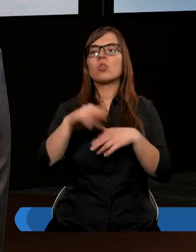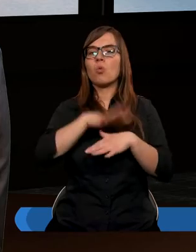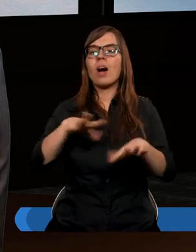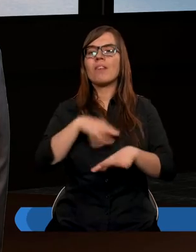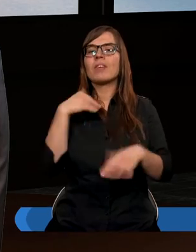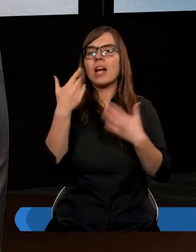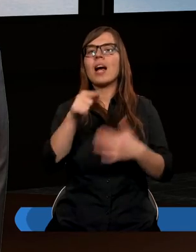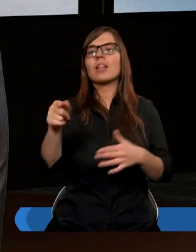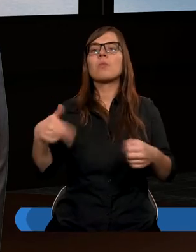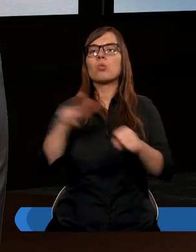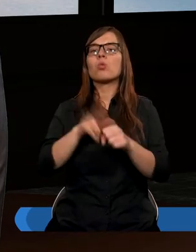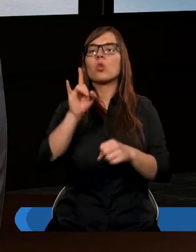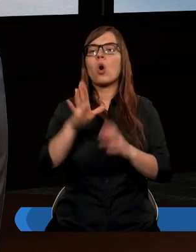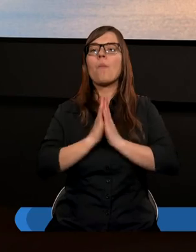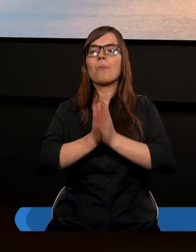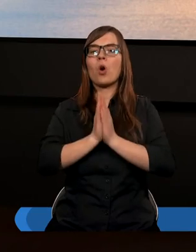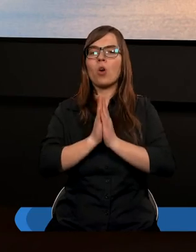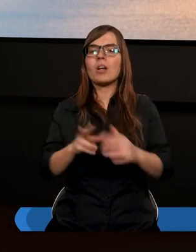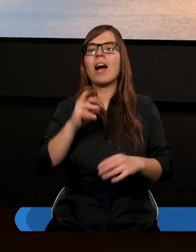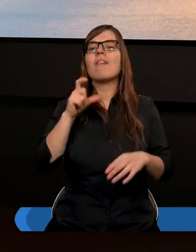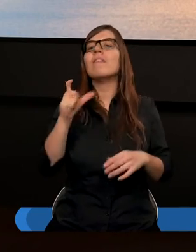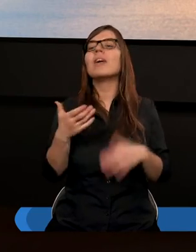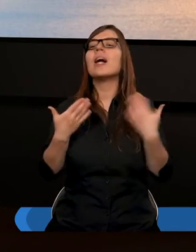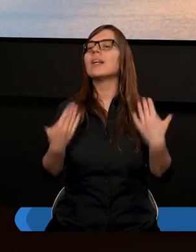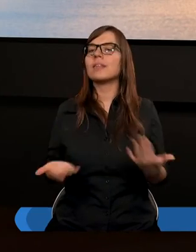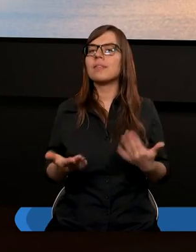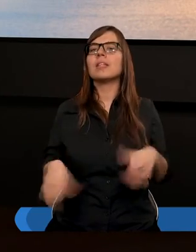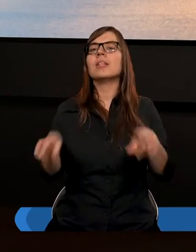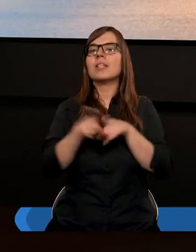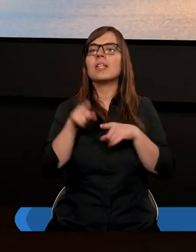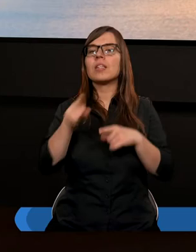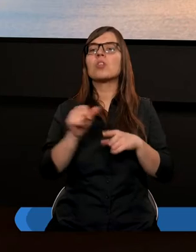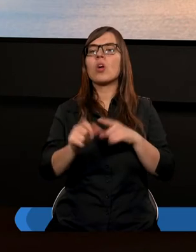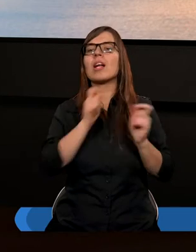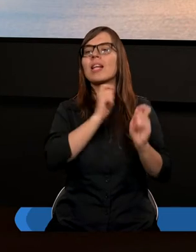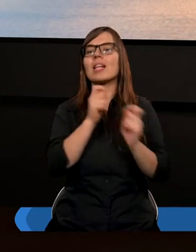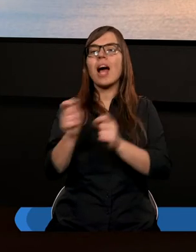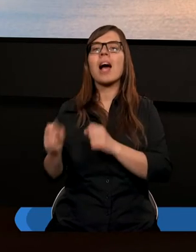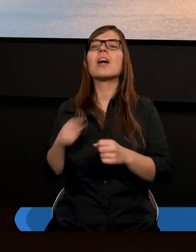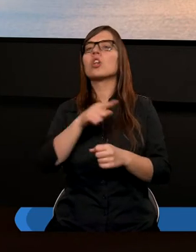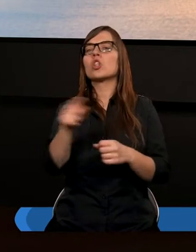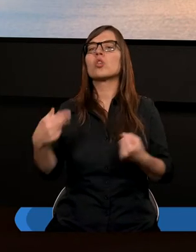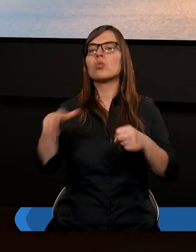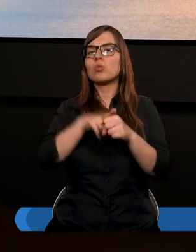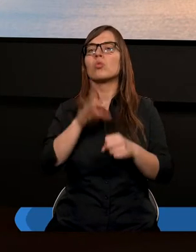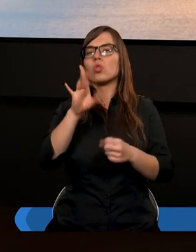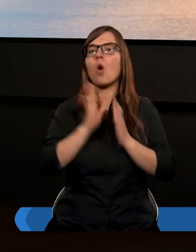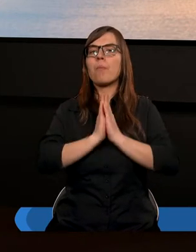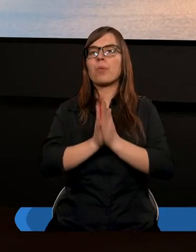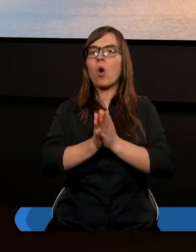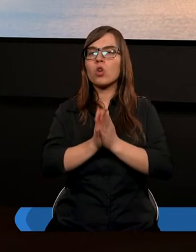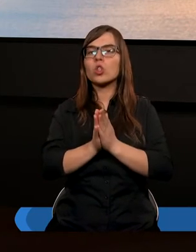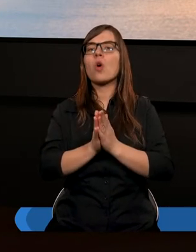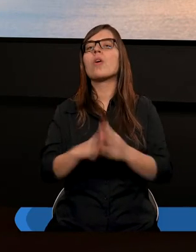Świętego tym, którzy go proszą. A więc też to jest dar, że ci, którzy go proszą,